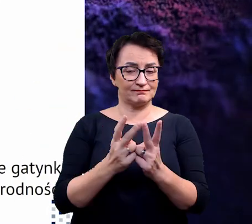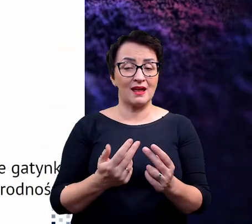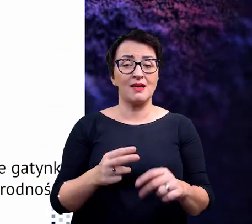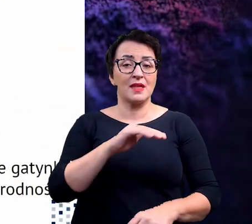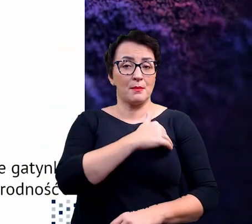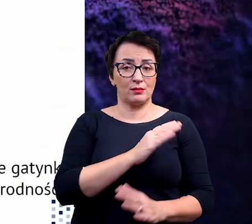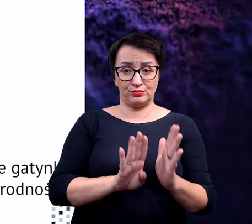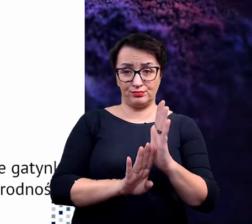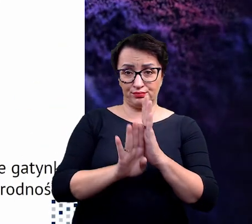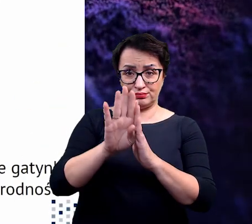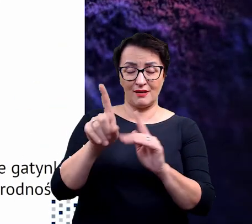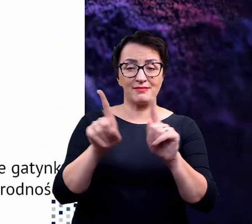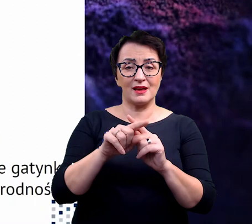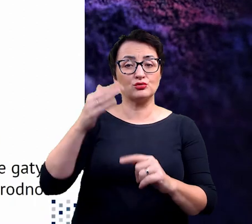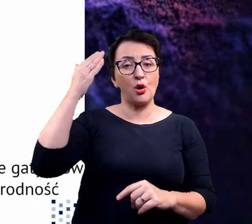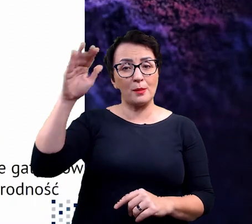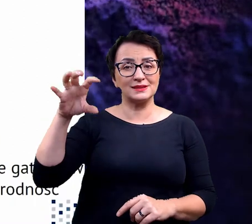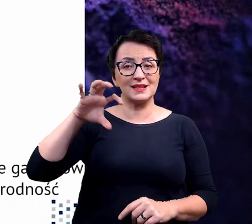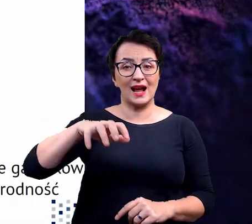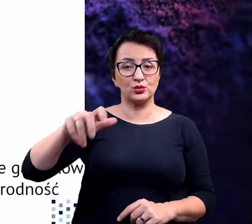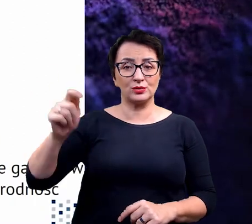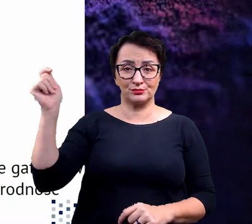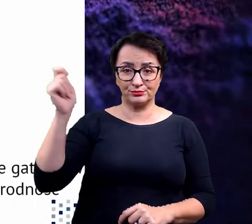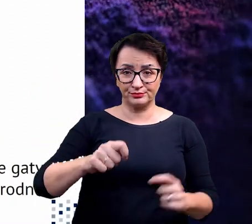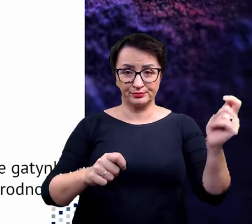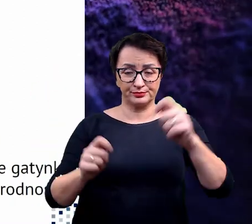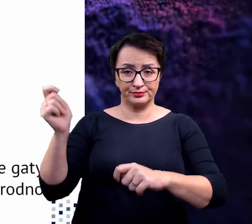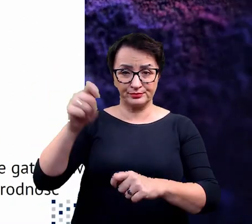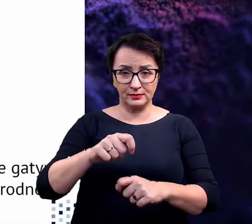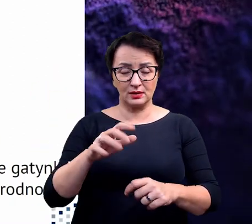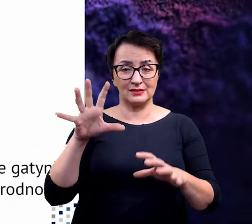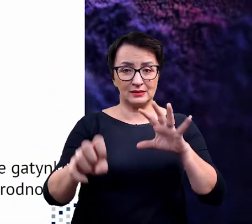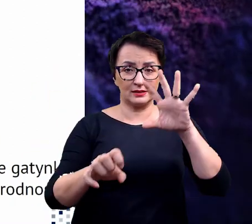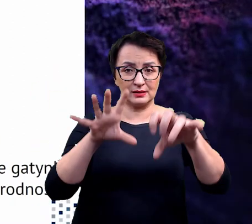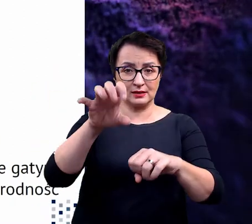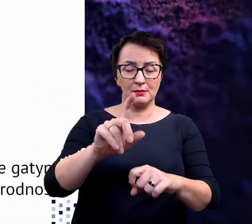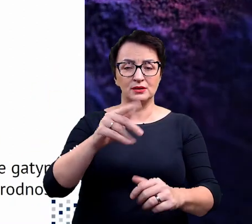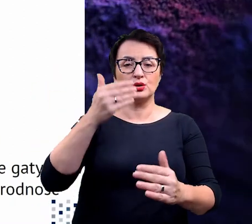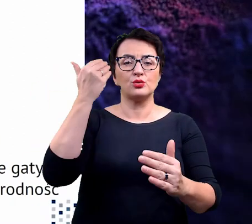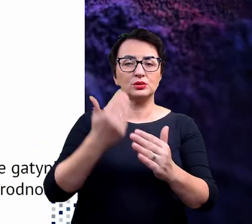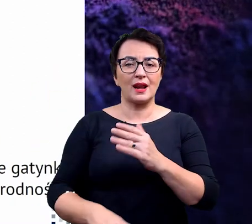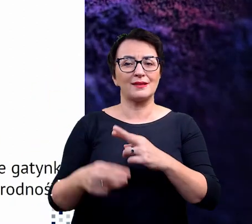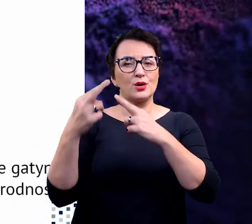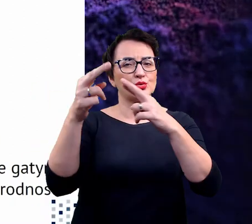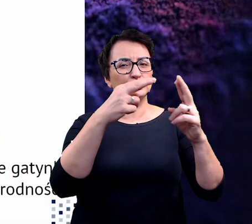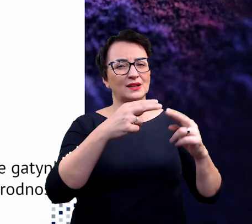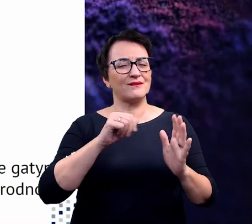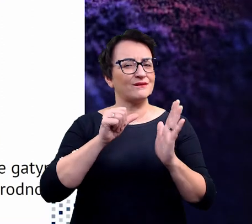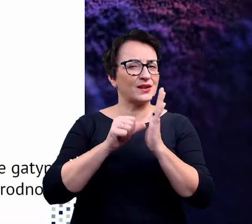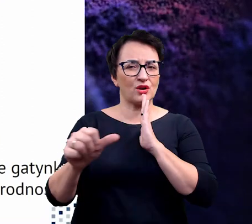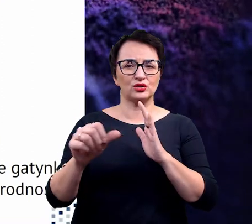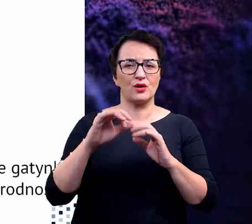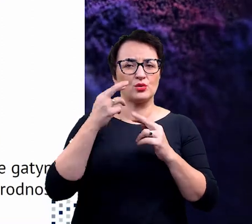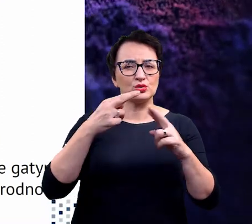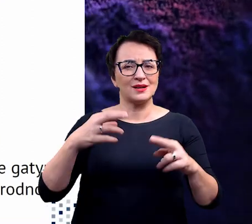oraz presji wywieranej przez obce gatunki rodzimy, nastąpi stopniowa utrata unikalnej różnorodności gatunkowej. I to nie tylko na